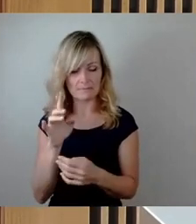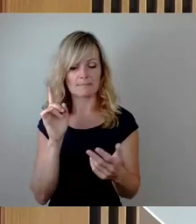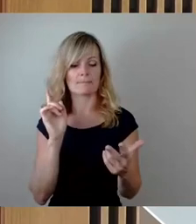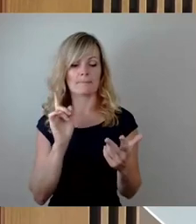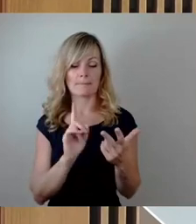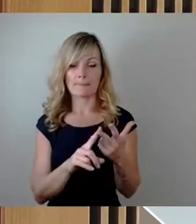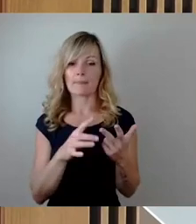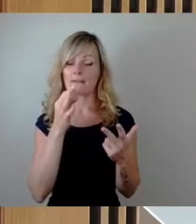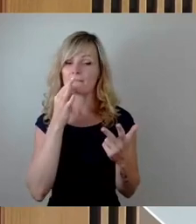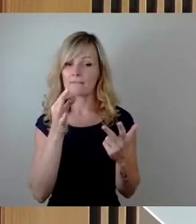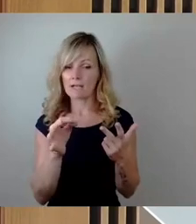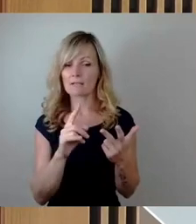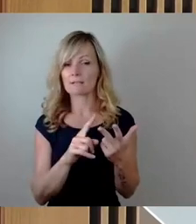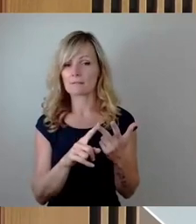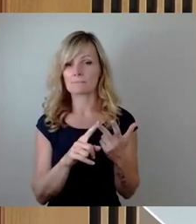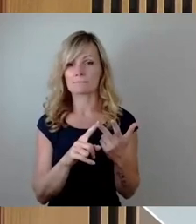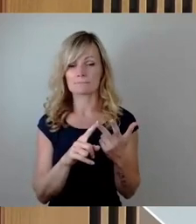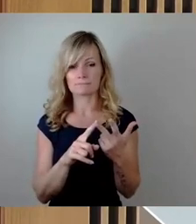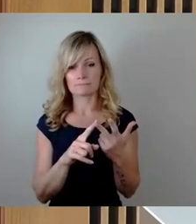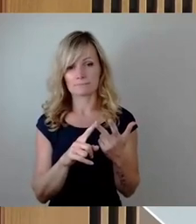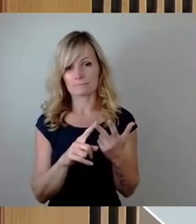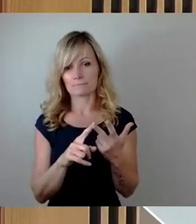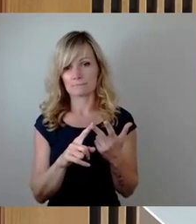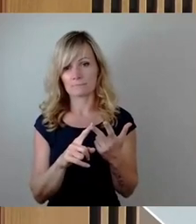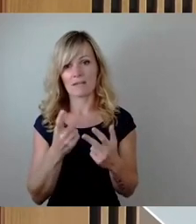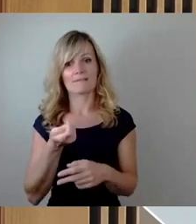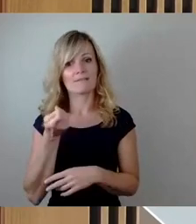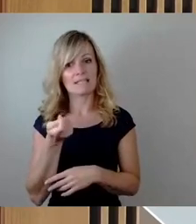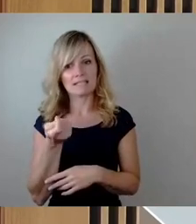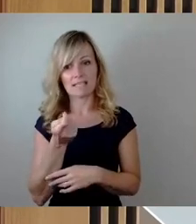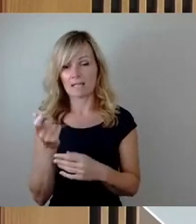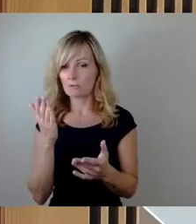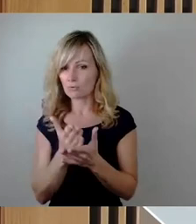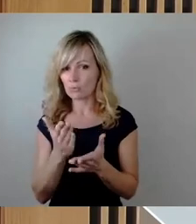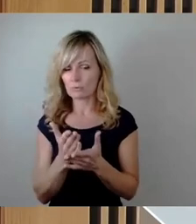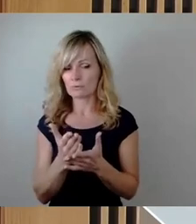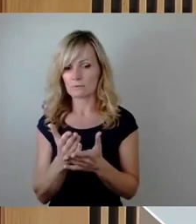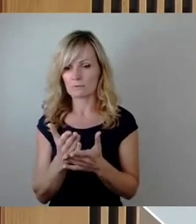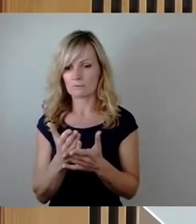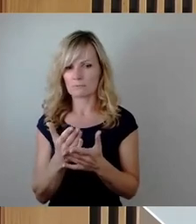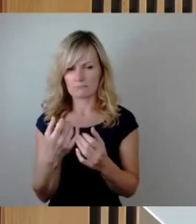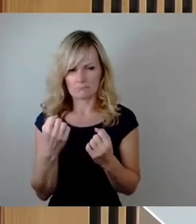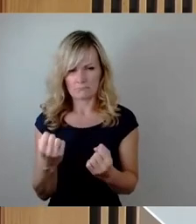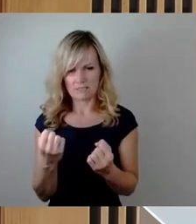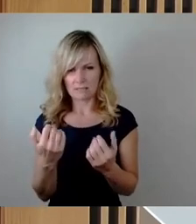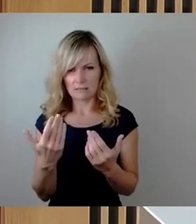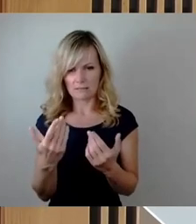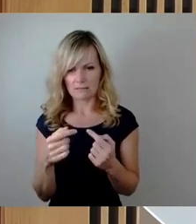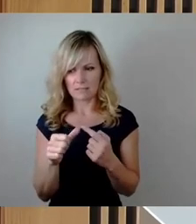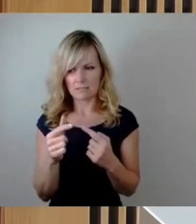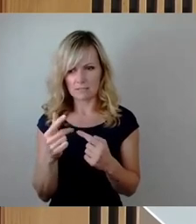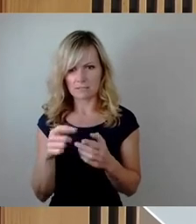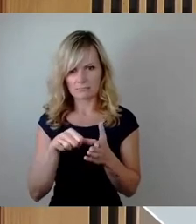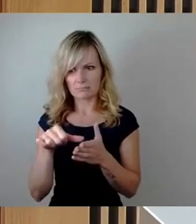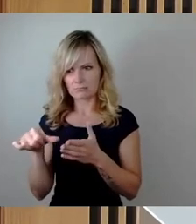ist das überhaupt finanziell alles abgesichert, was wir jetzt zu tun haben? Gibt es dort Sondermöglichkeiten?